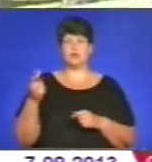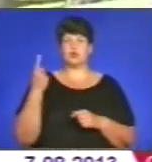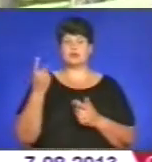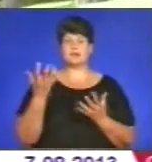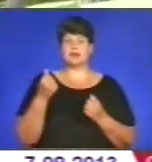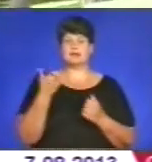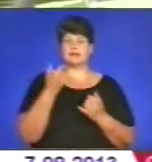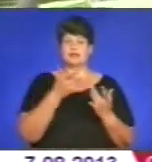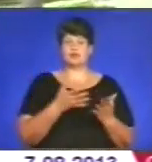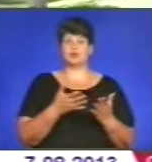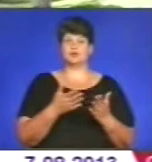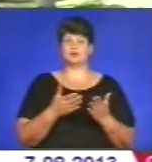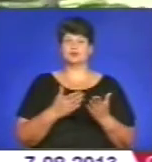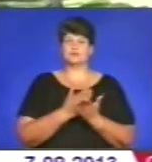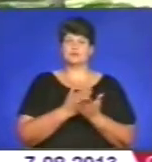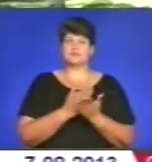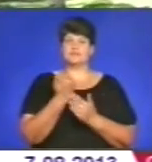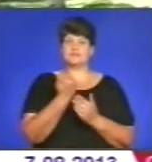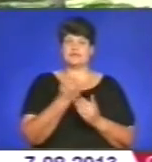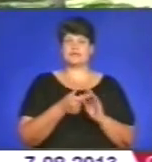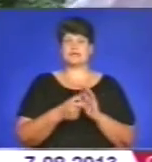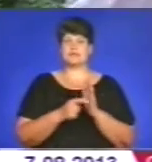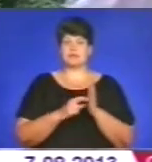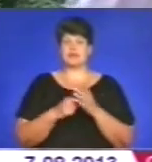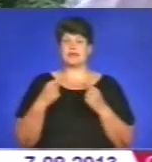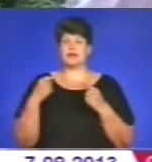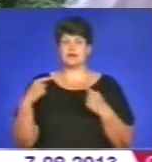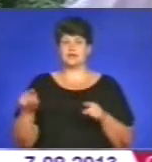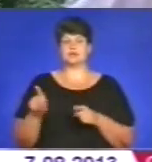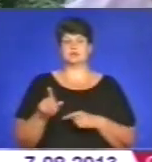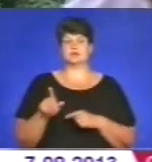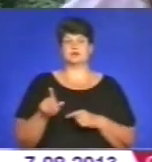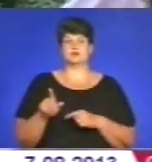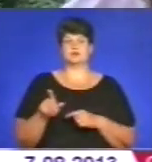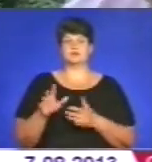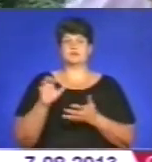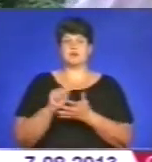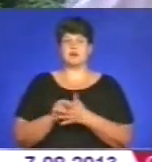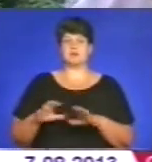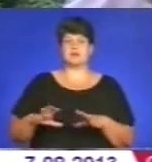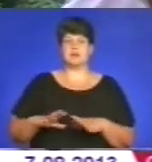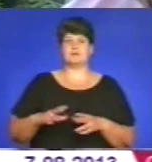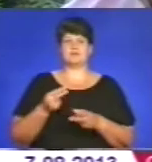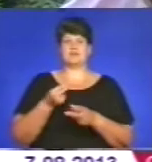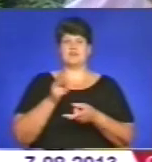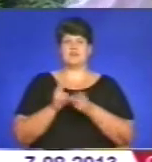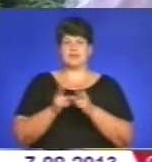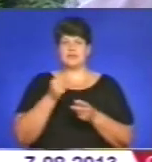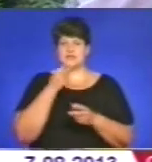того, щоб прислуговували власне в їх кімнатах, а інших для того, щоб вони їм там займалися кіньми, варили їсти,